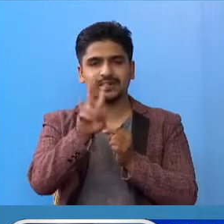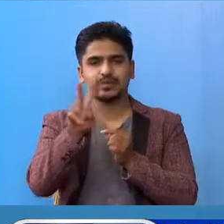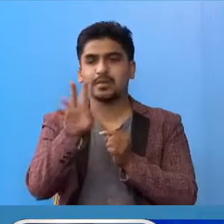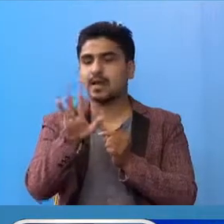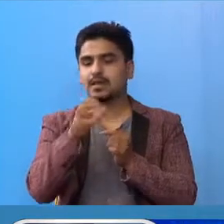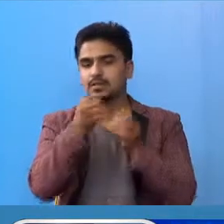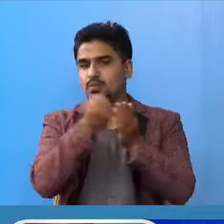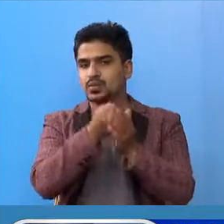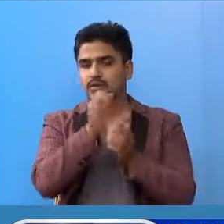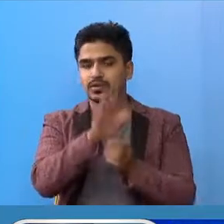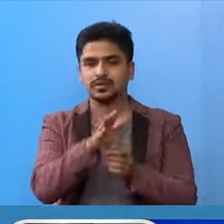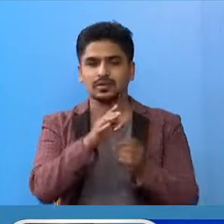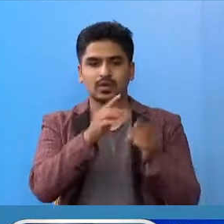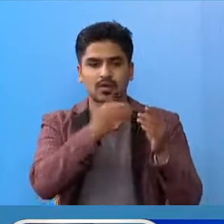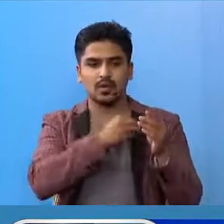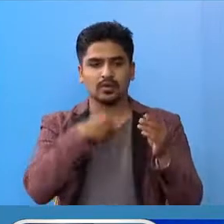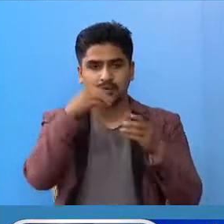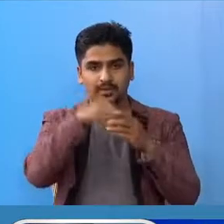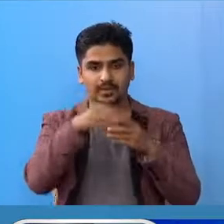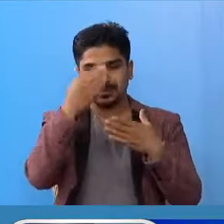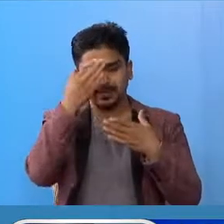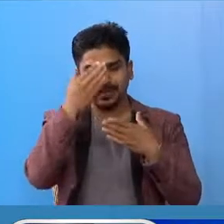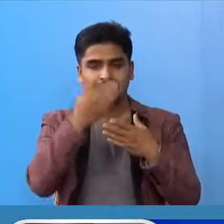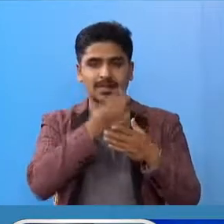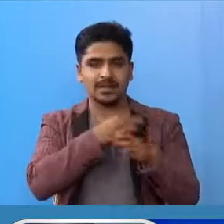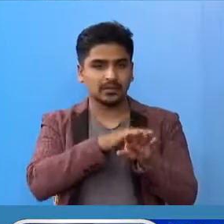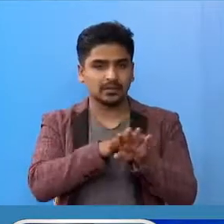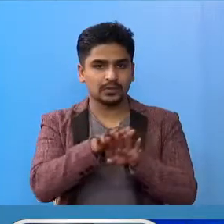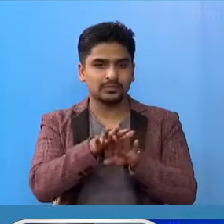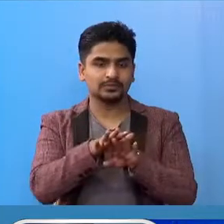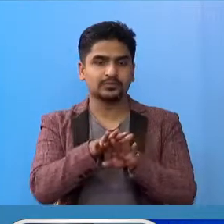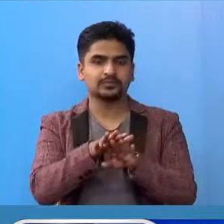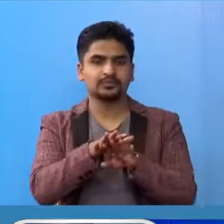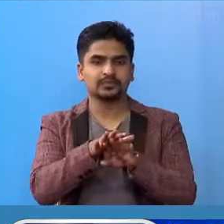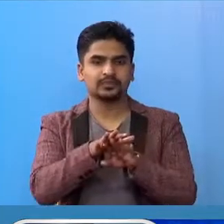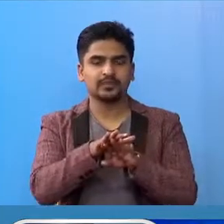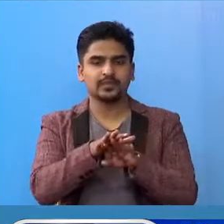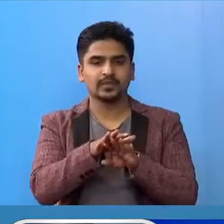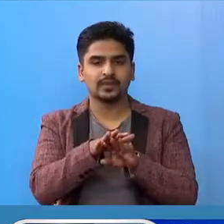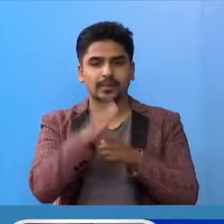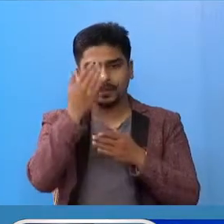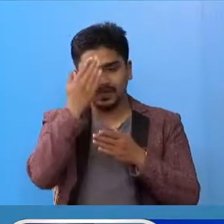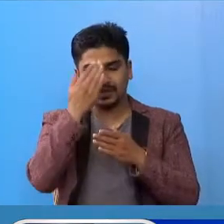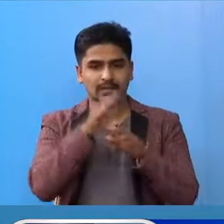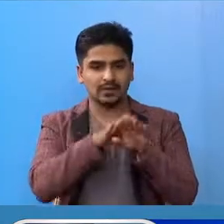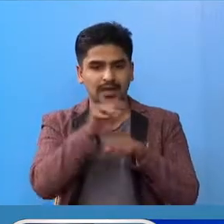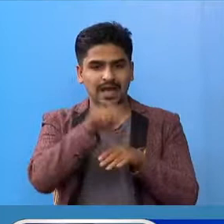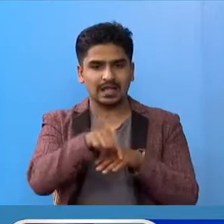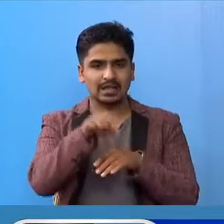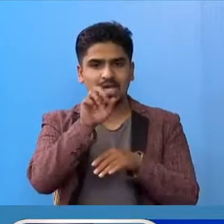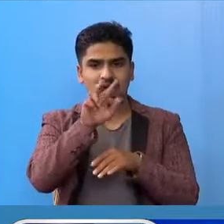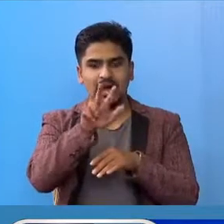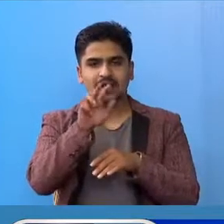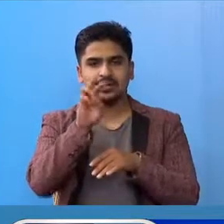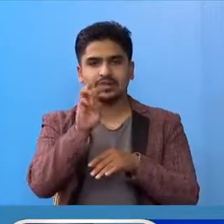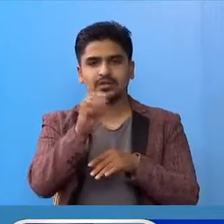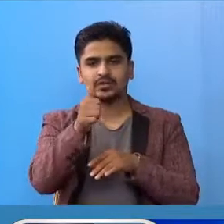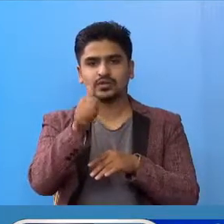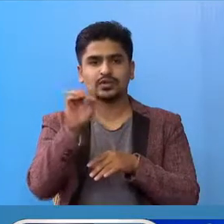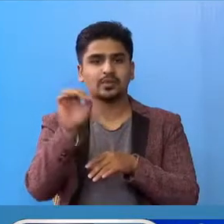चा। आइसोलेशन मां रहेका संक्रमित बेक्ती अरू एक्टिव केस को संख्या 8600 चा।